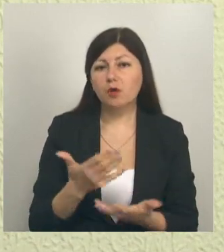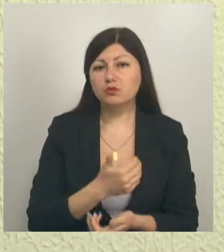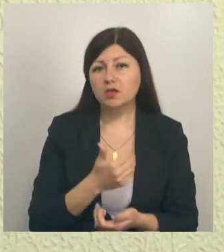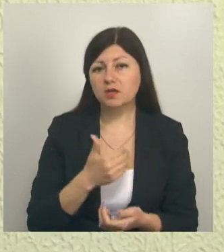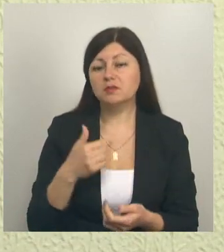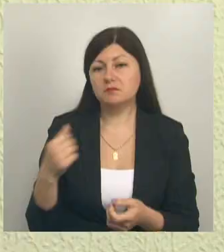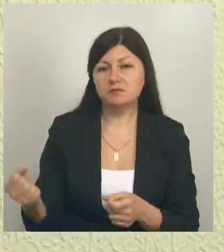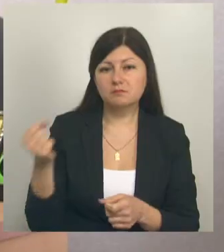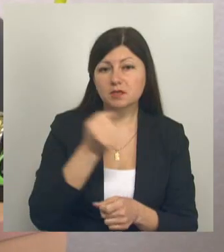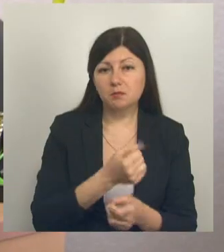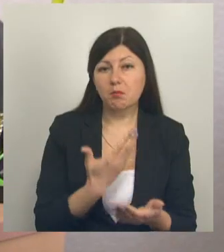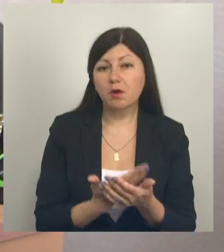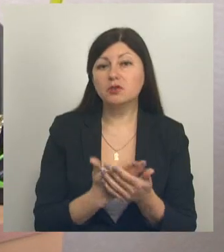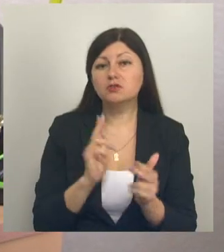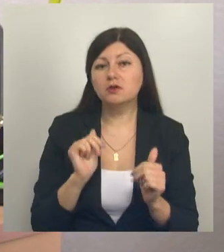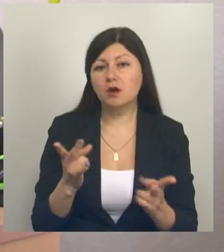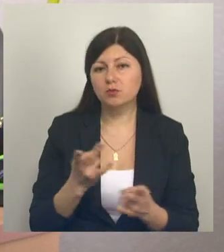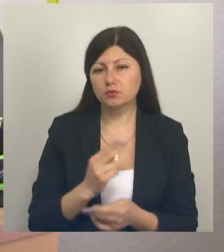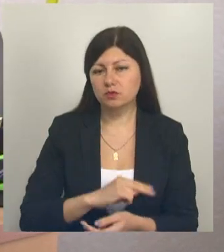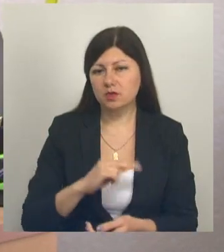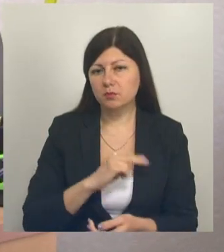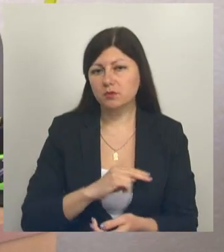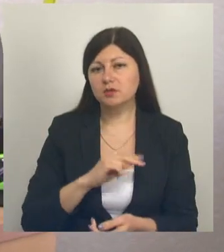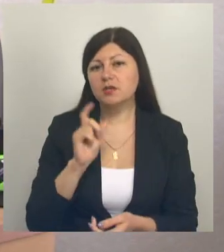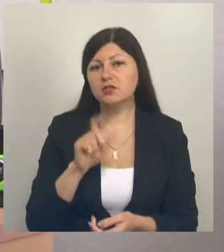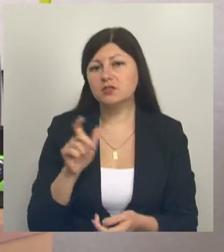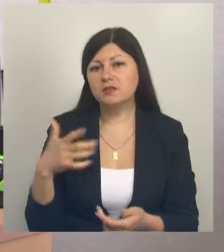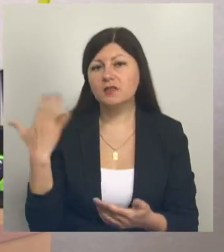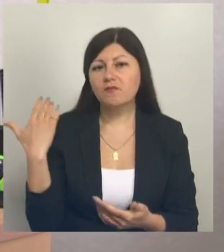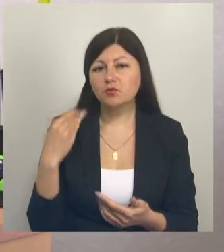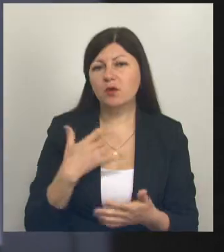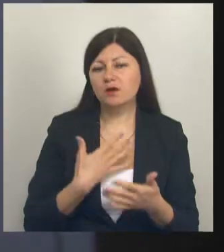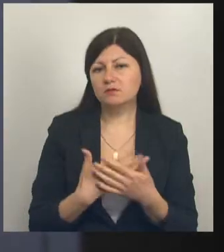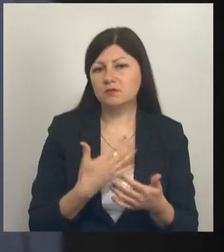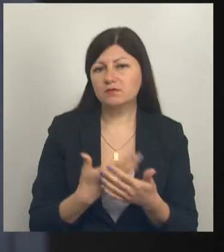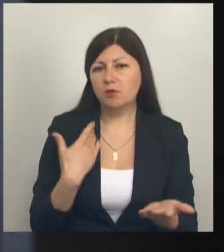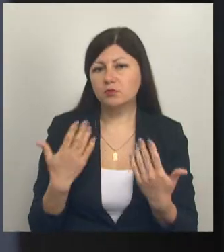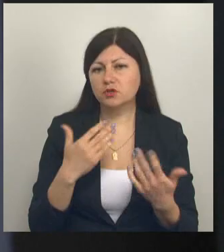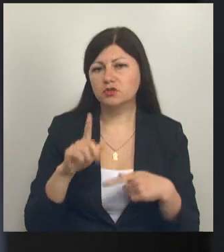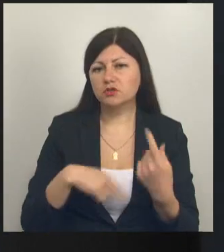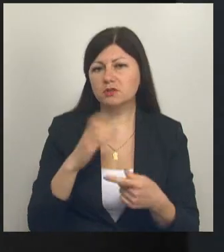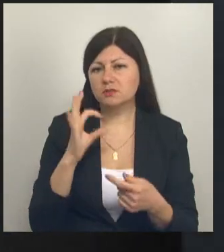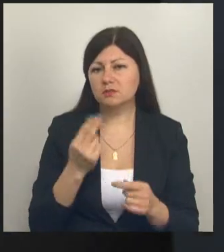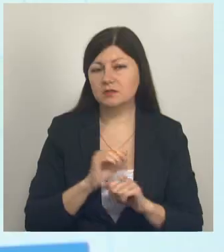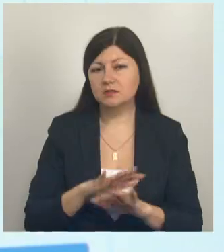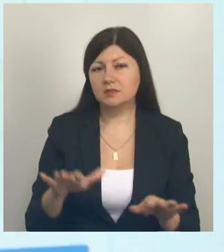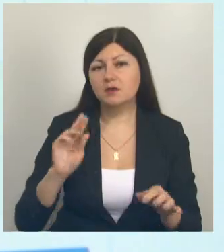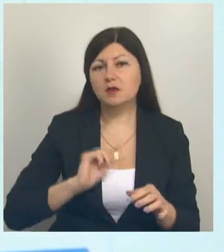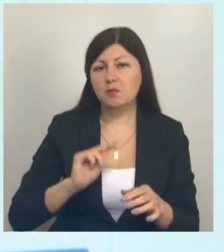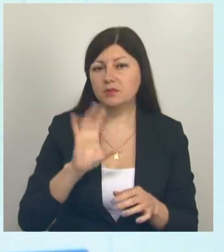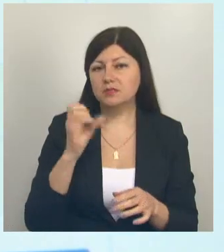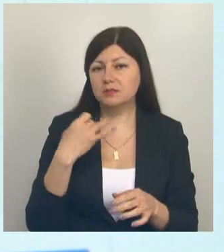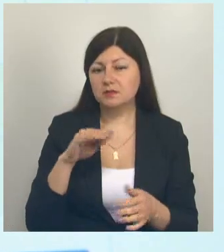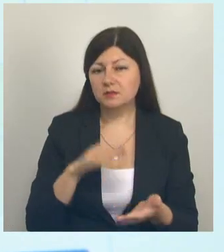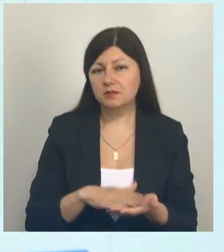мы вас поставим, покажите. С жильцами управляющая компания давно и активно общается через социальные сети. Работает организация и сайт. Можно